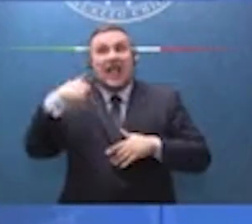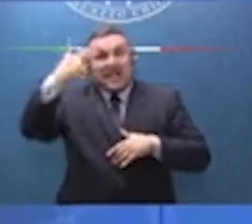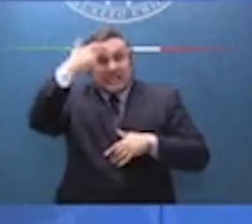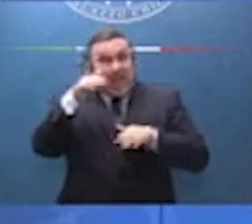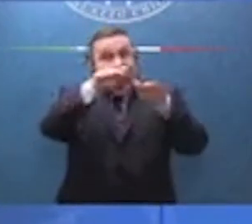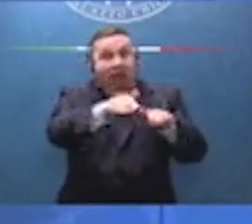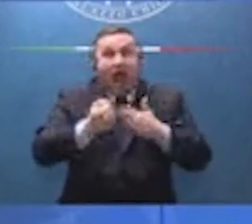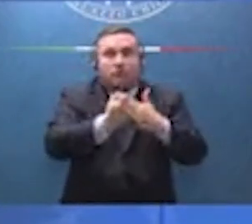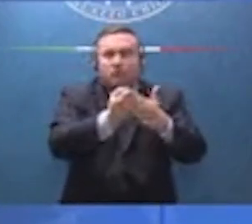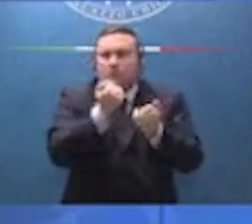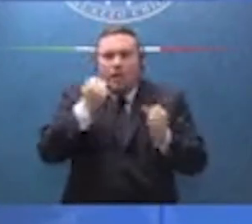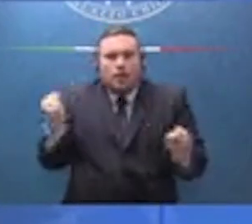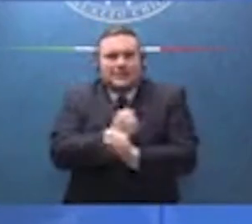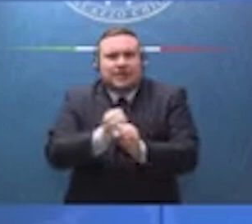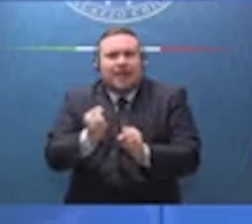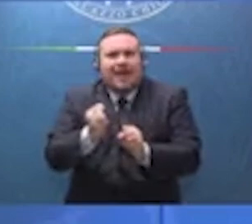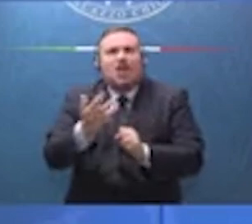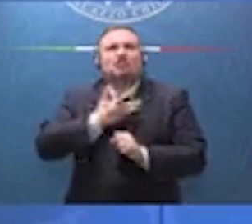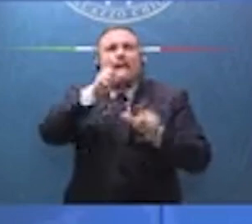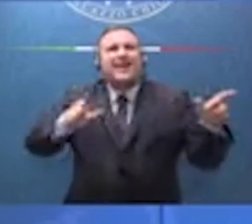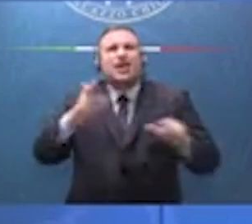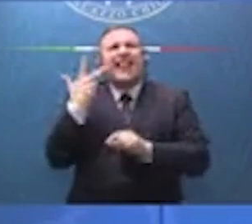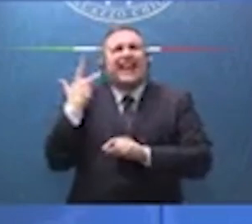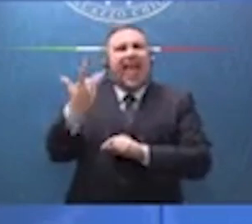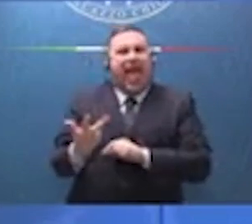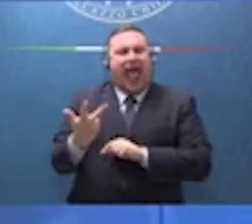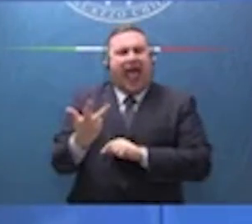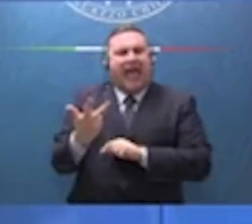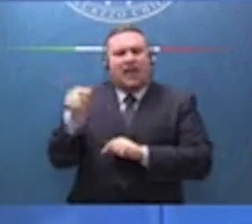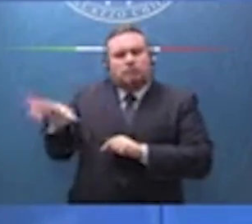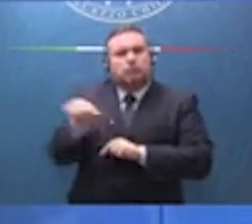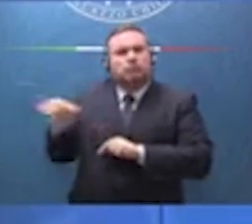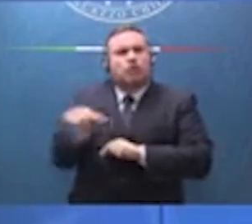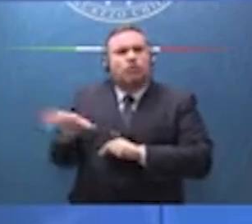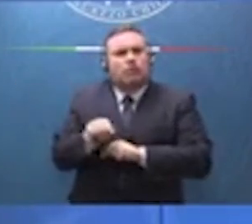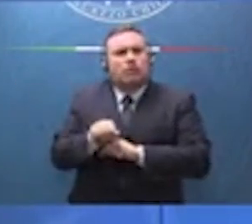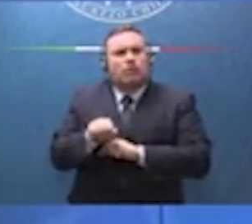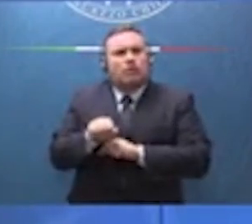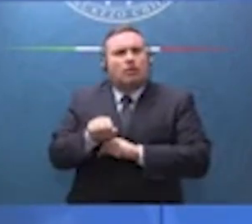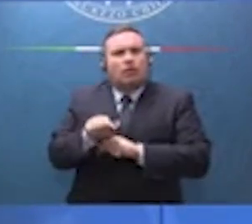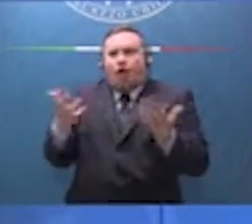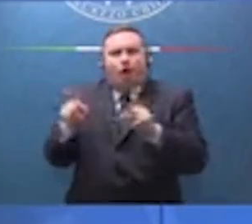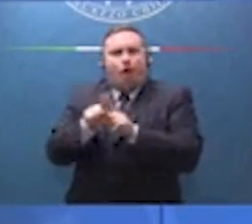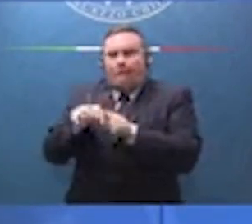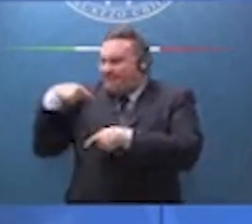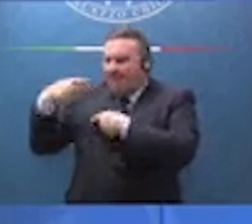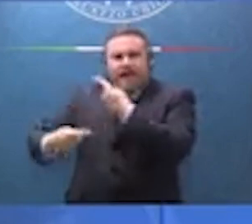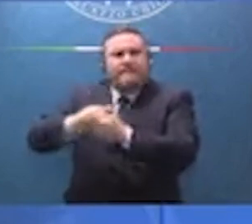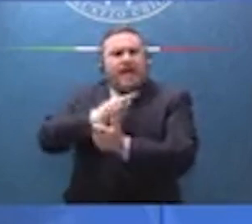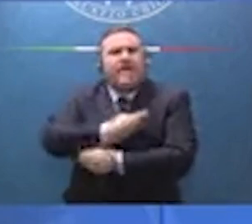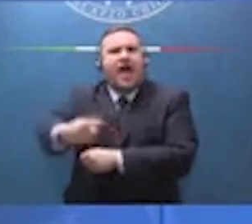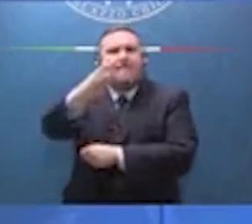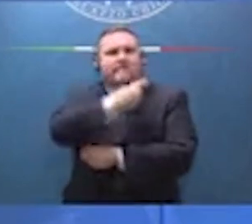Perché segnalo sommessamente che c'è gente che lo prende da tre anni senza soluzione di continuità che non sia un mese. Quindi evidentemente non ha